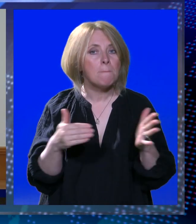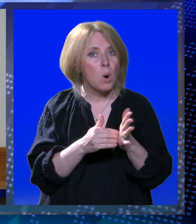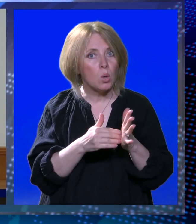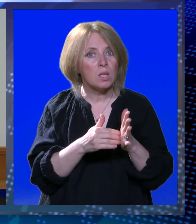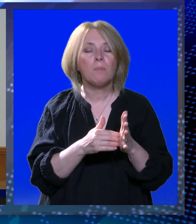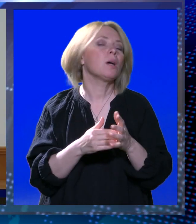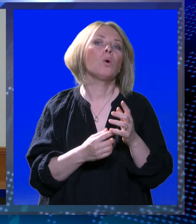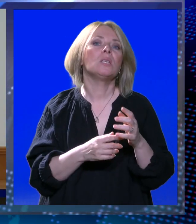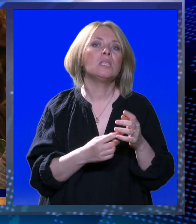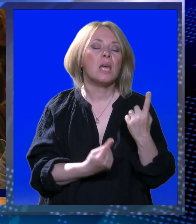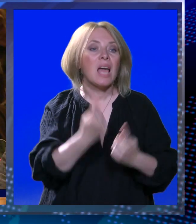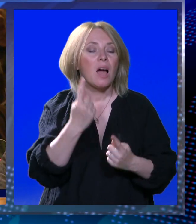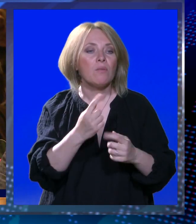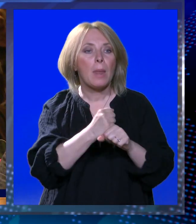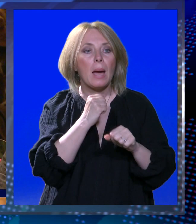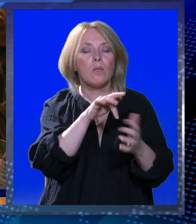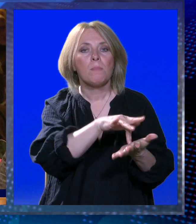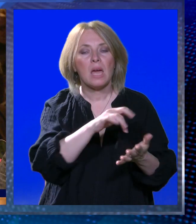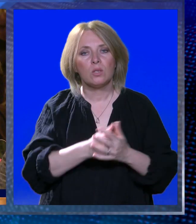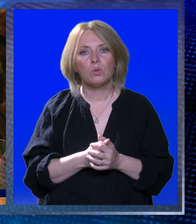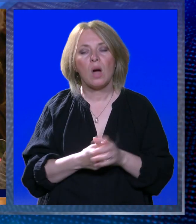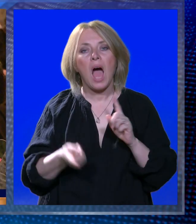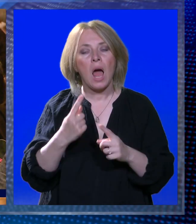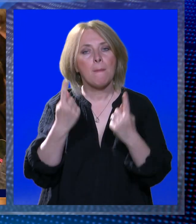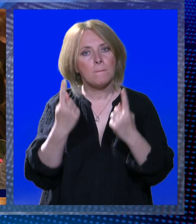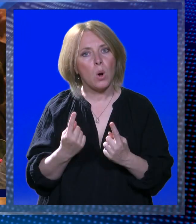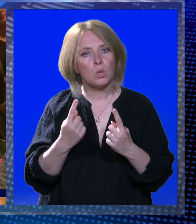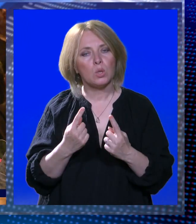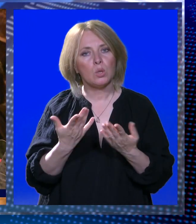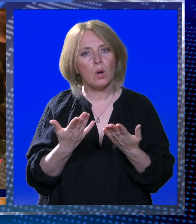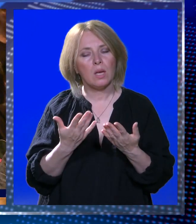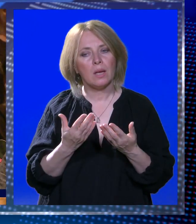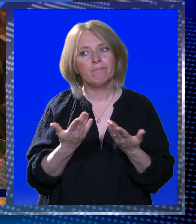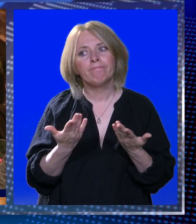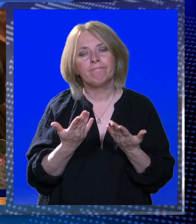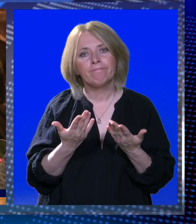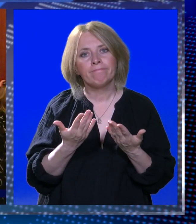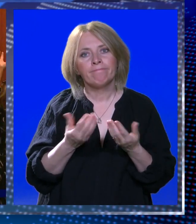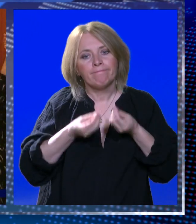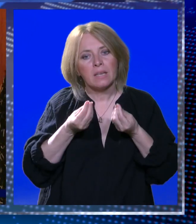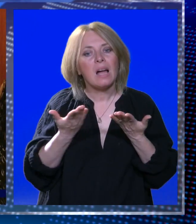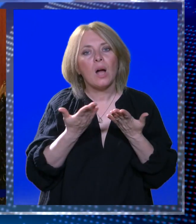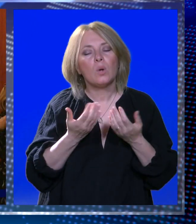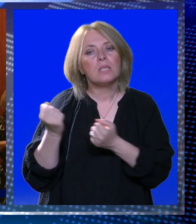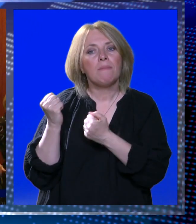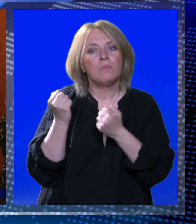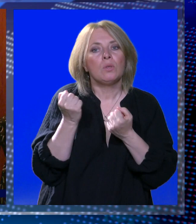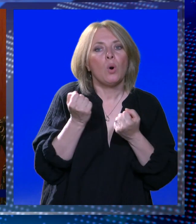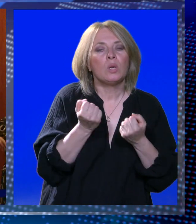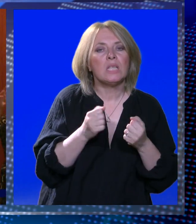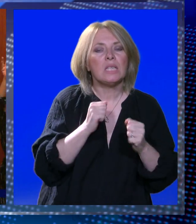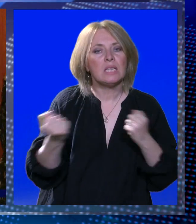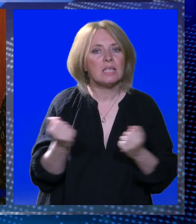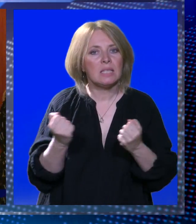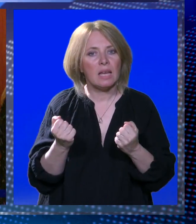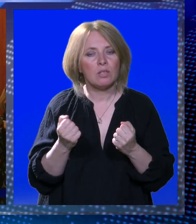javljaju na određenom radnom mjestu. Međutim, ipak postoji recept kako se nositi sa stresom, kako se izvući iz stresne